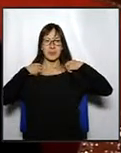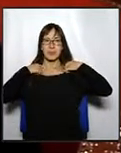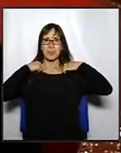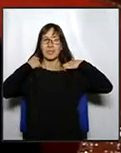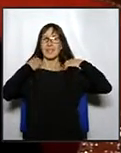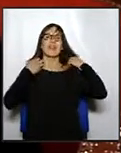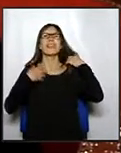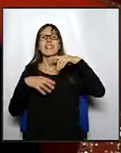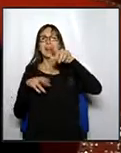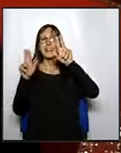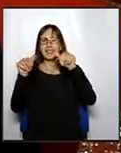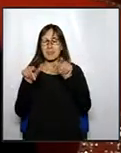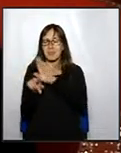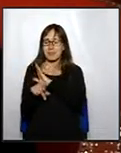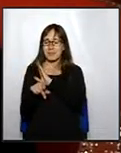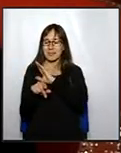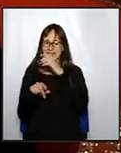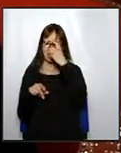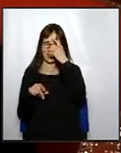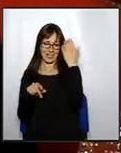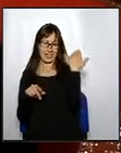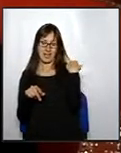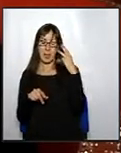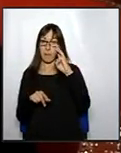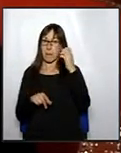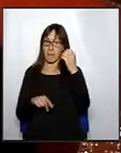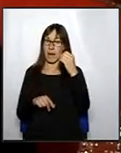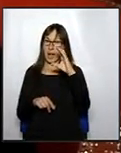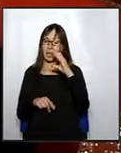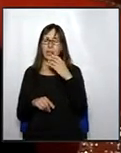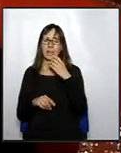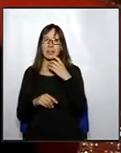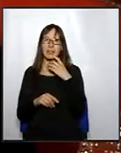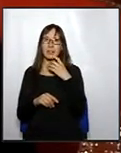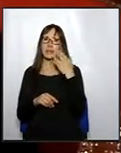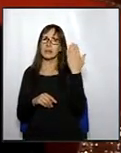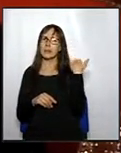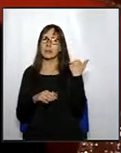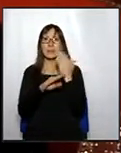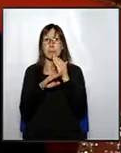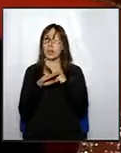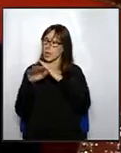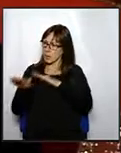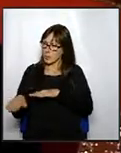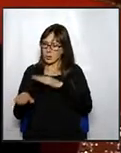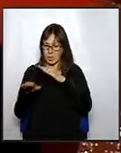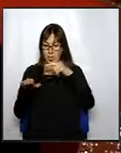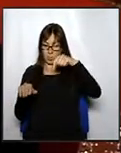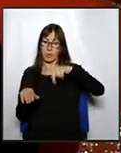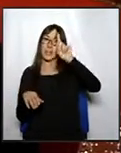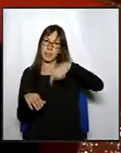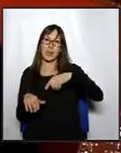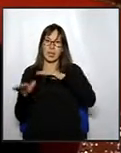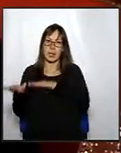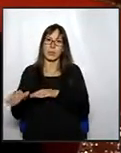jo tant el passat mandat quan quan s'havia presentat alguna moció normalment sempre hi havíem donat suport avui també donarem suport